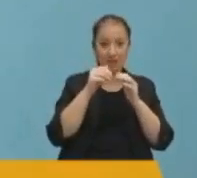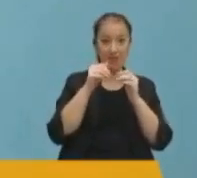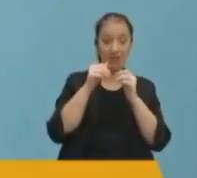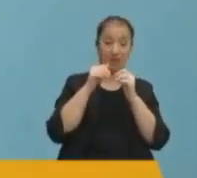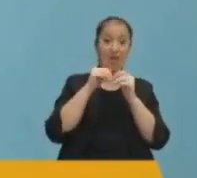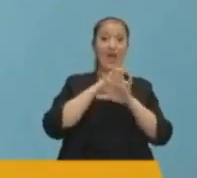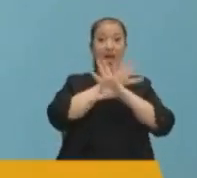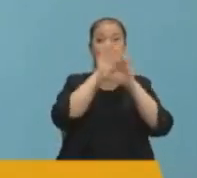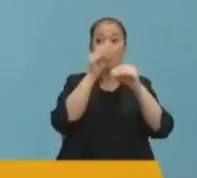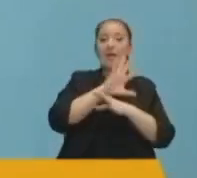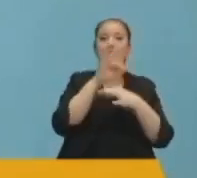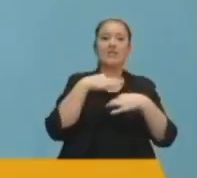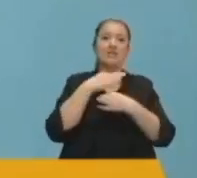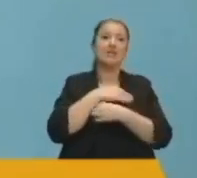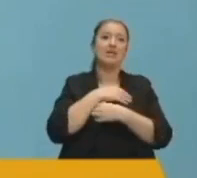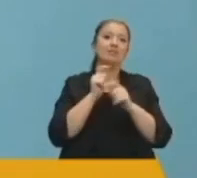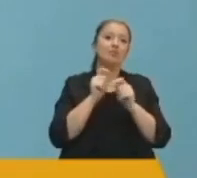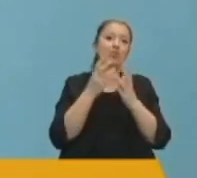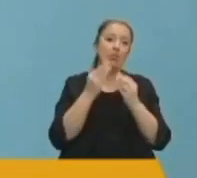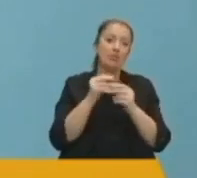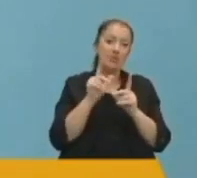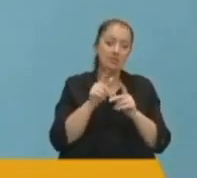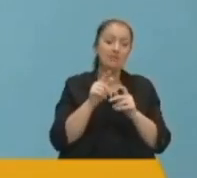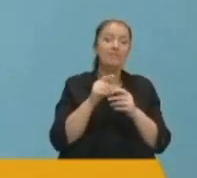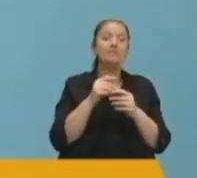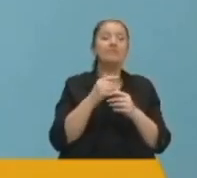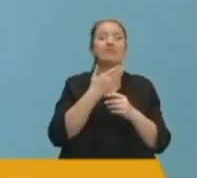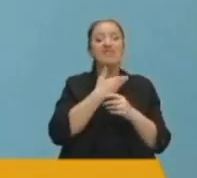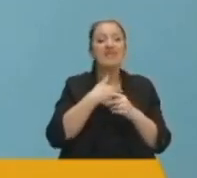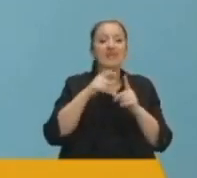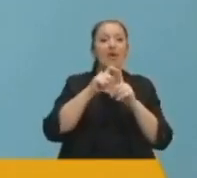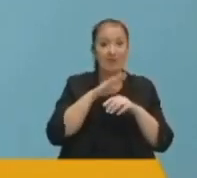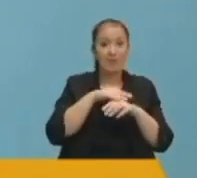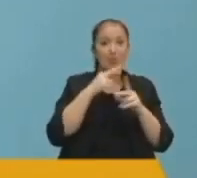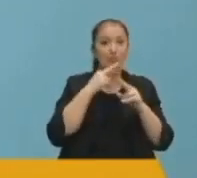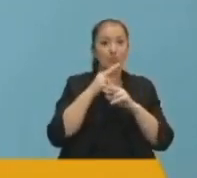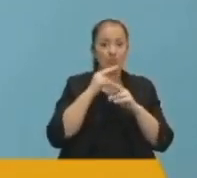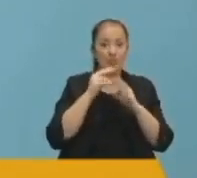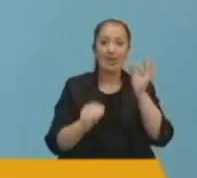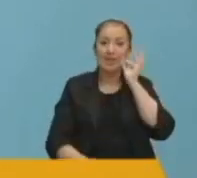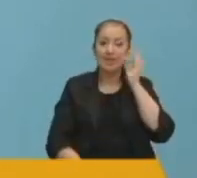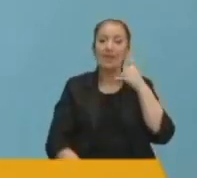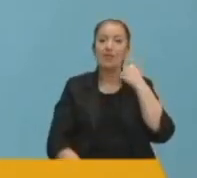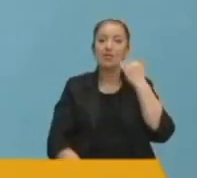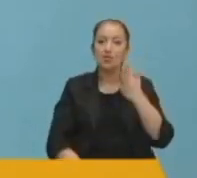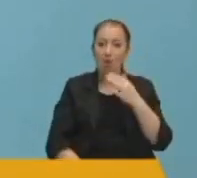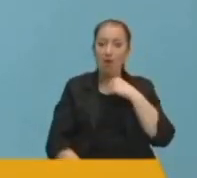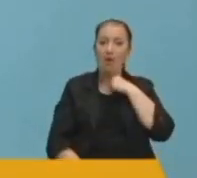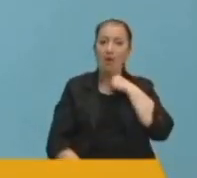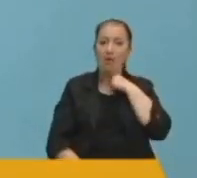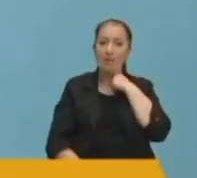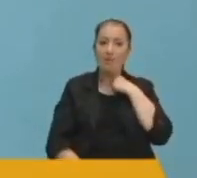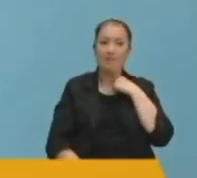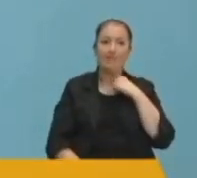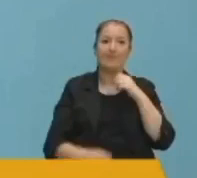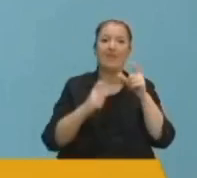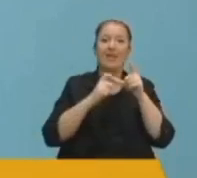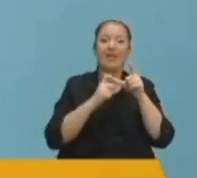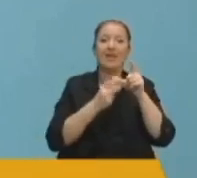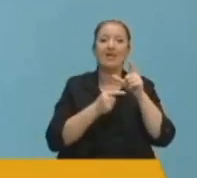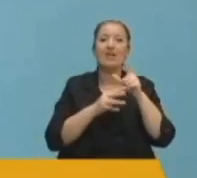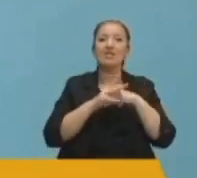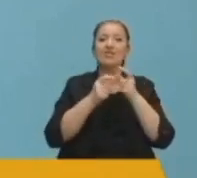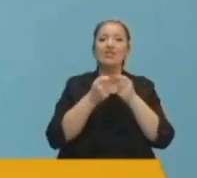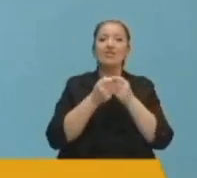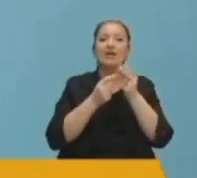göstermek mecburiyetindesiniz. Sevgili meslektaşım Doğan Bey pazartesi günü yaptığı konuşmayı dinledikten sonra özellikle Şebi Aruz konusuyla alakalı